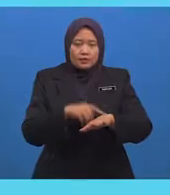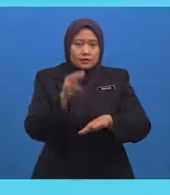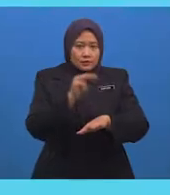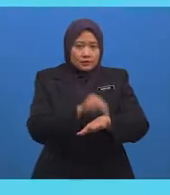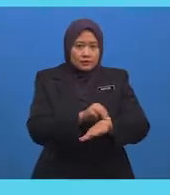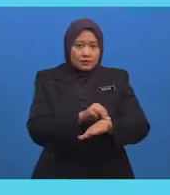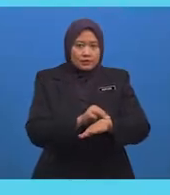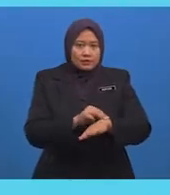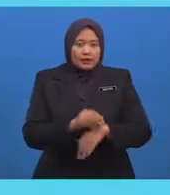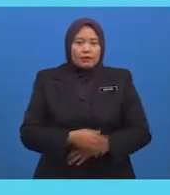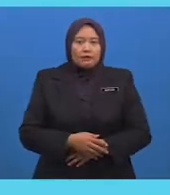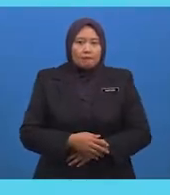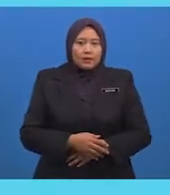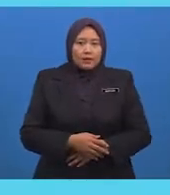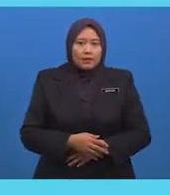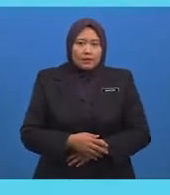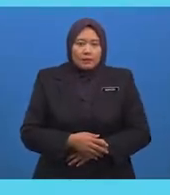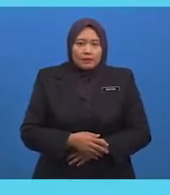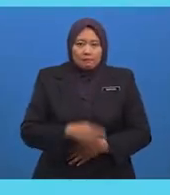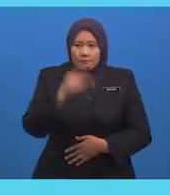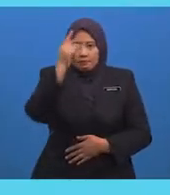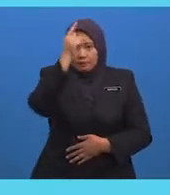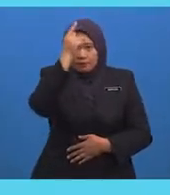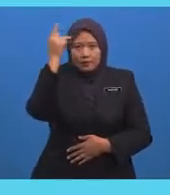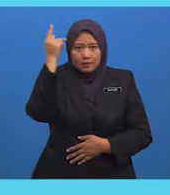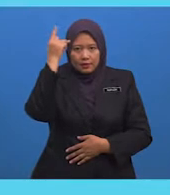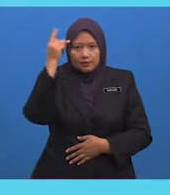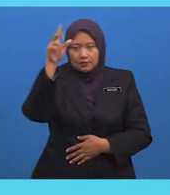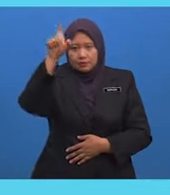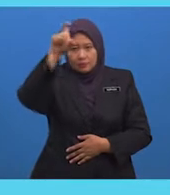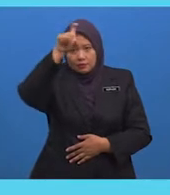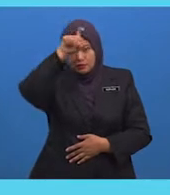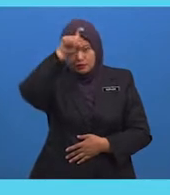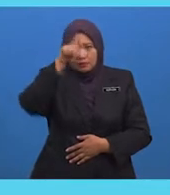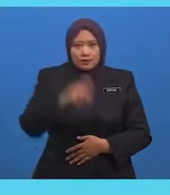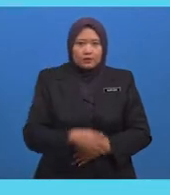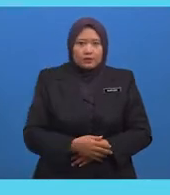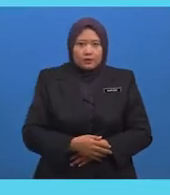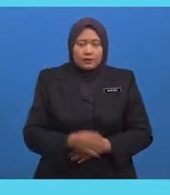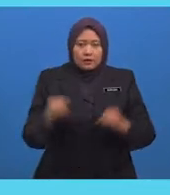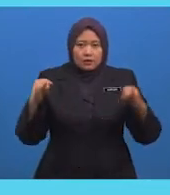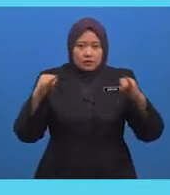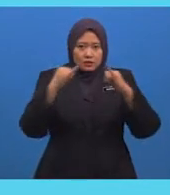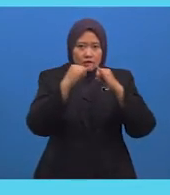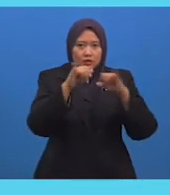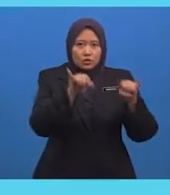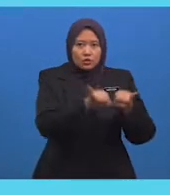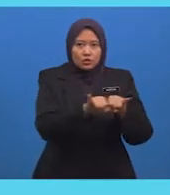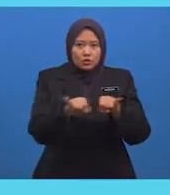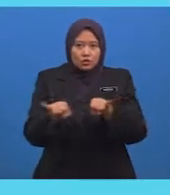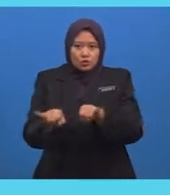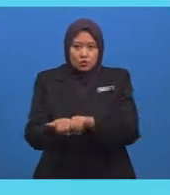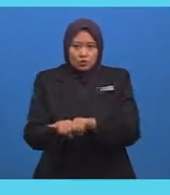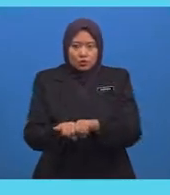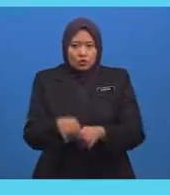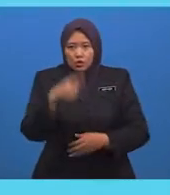Istana juga Turut berperanan Sebagai Institusi Pendidikan Ia khusus